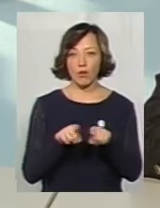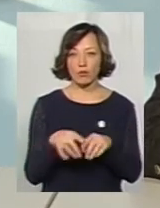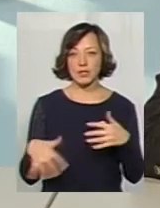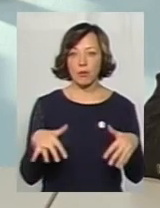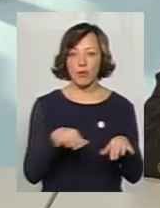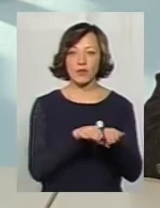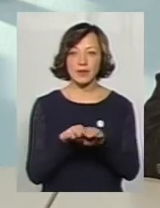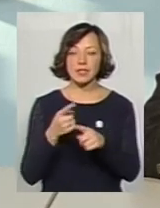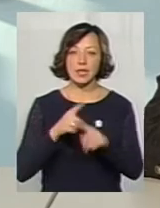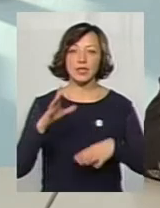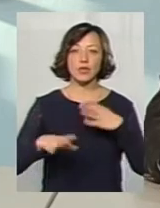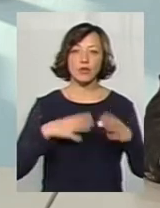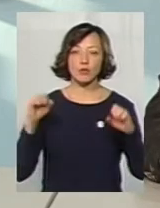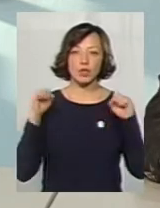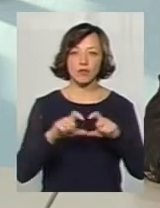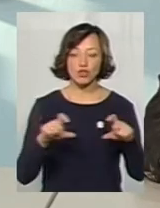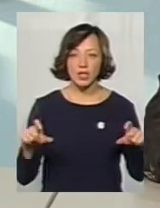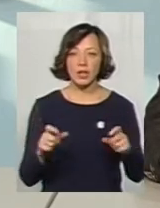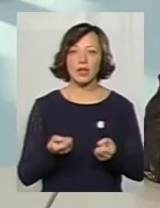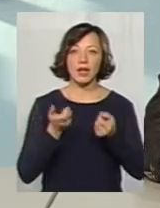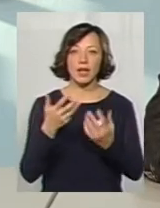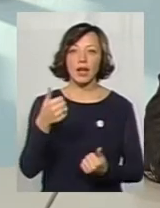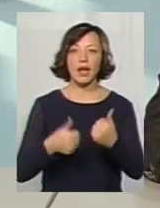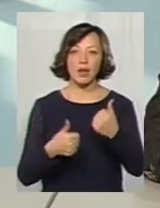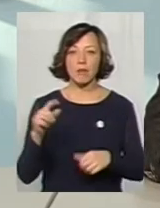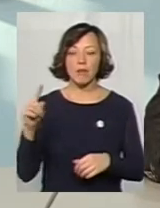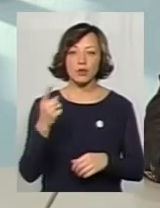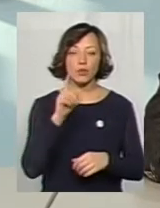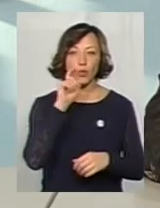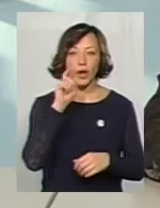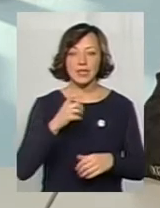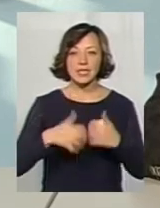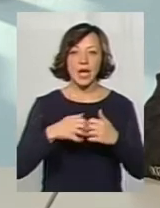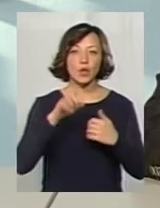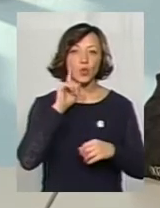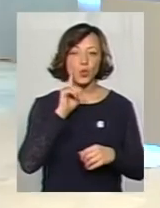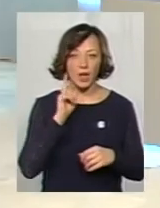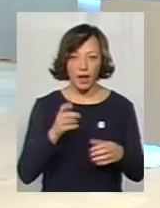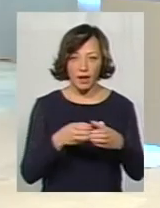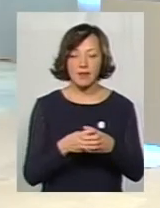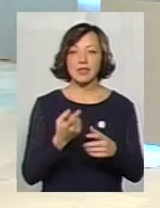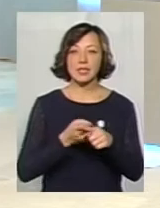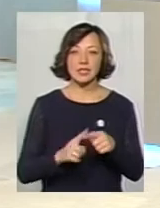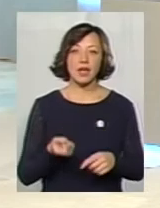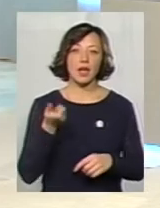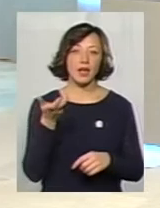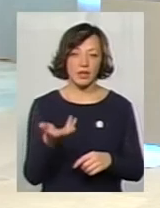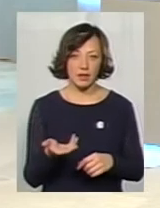слабкому рівні. Це тренування ДЮСШ, це кілька ігор першості України серед юнаків. Це, скажімо, кілька